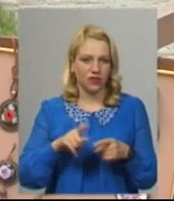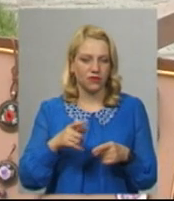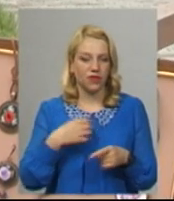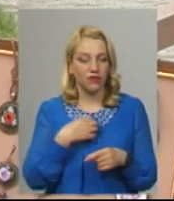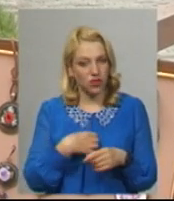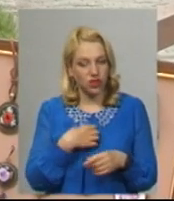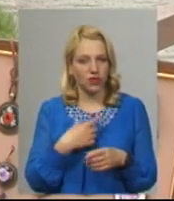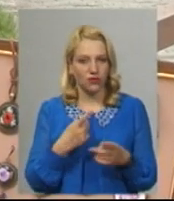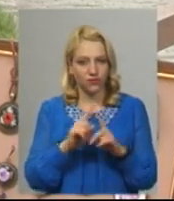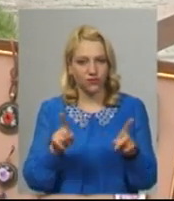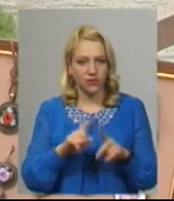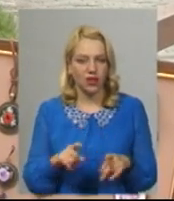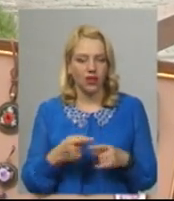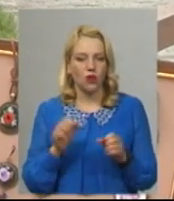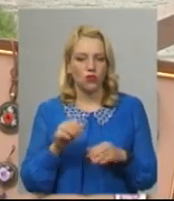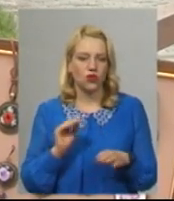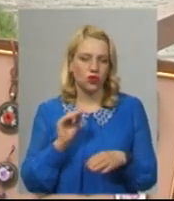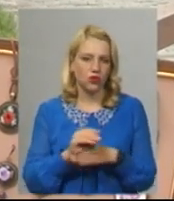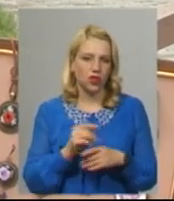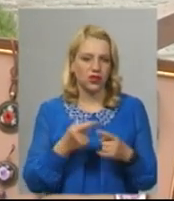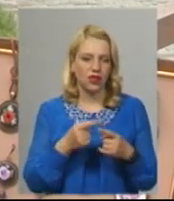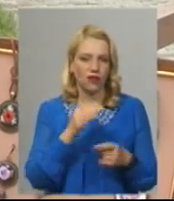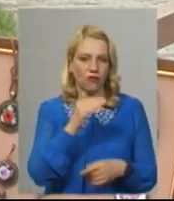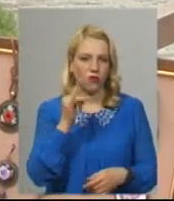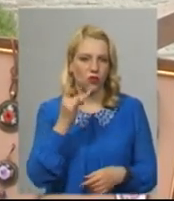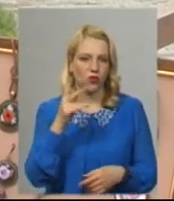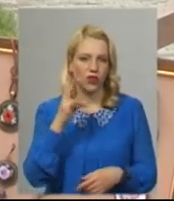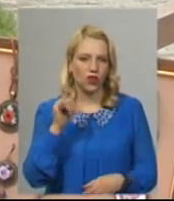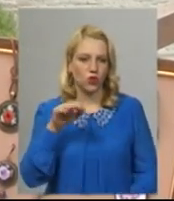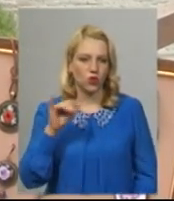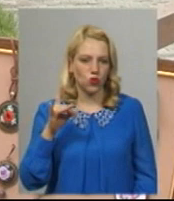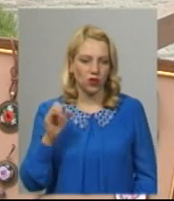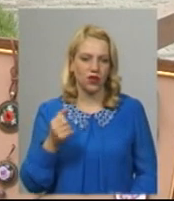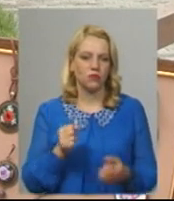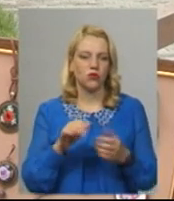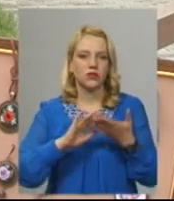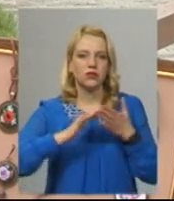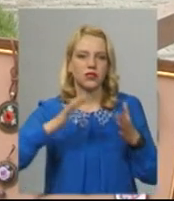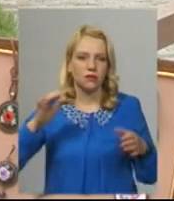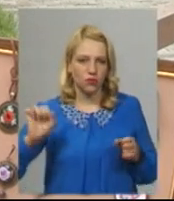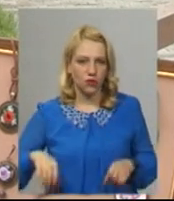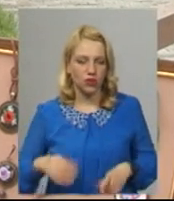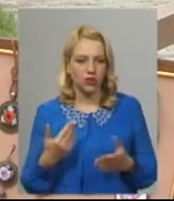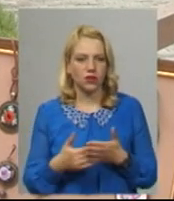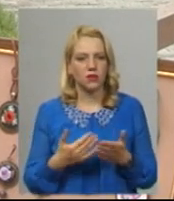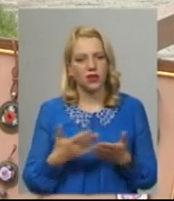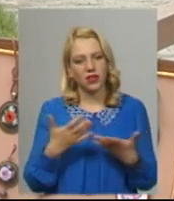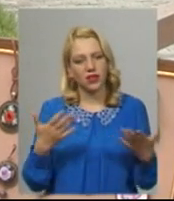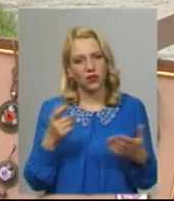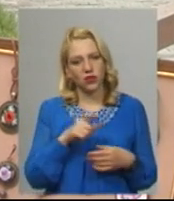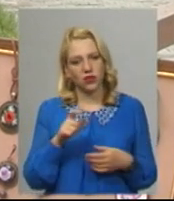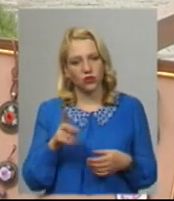важливо Можна додати іншу фурнітуру, це може бути фурнітура в сріблі Адже різні є